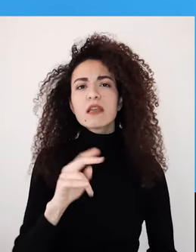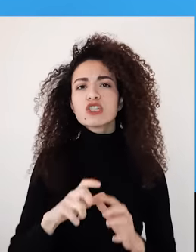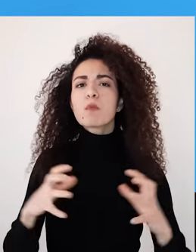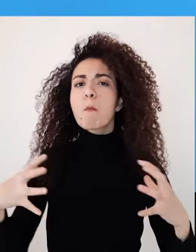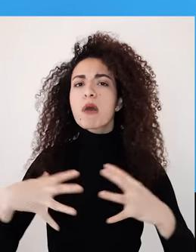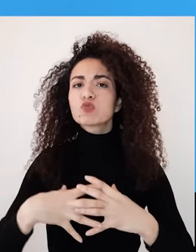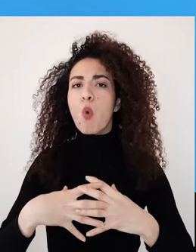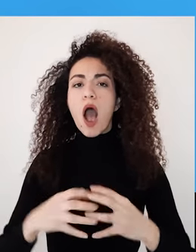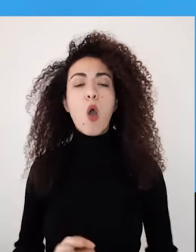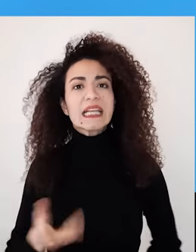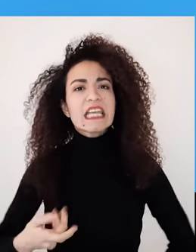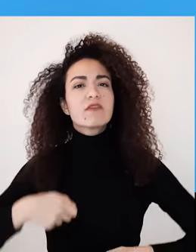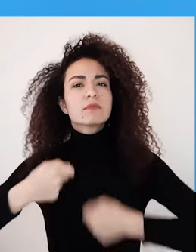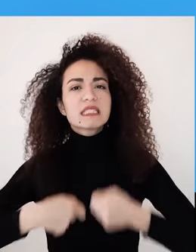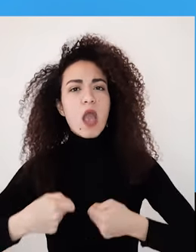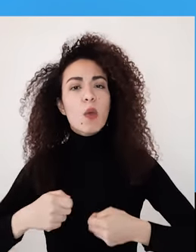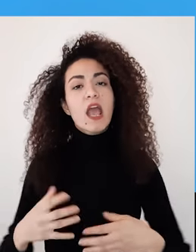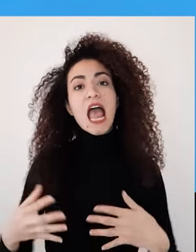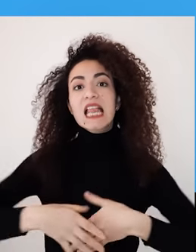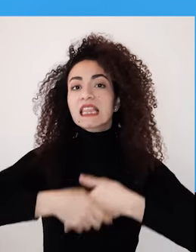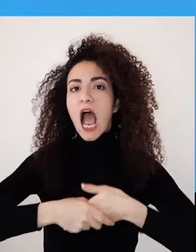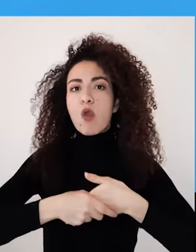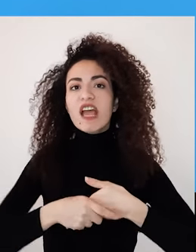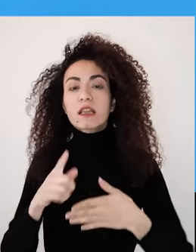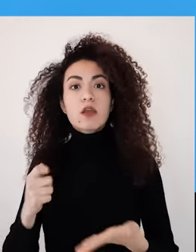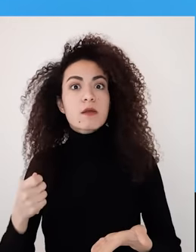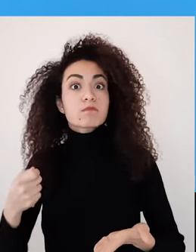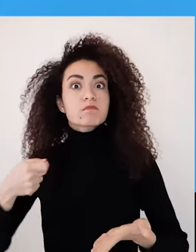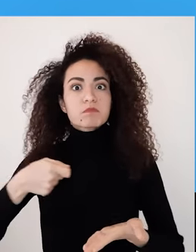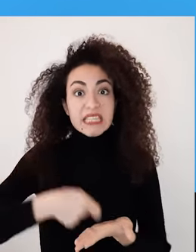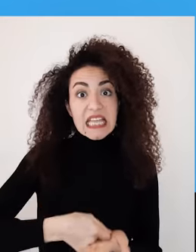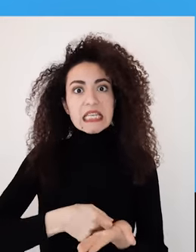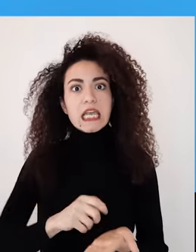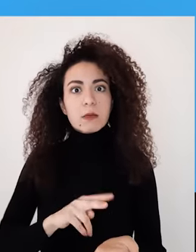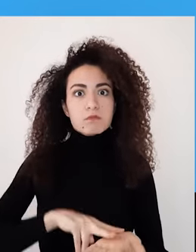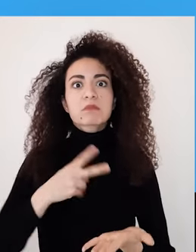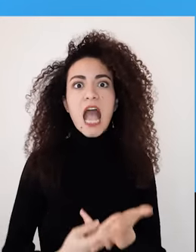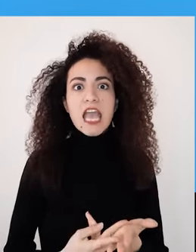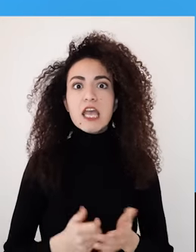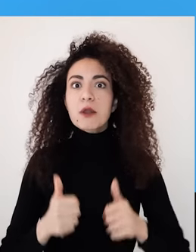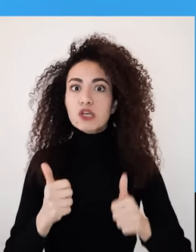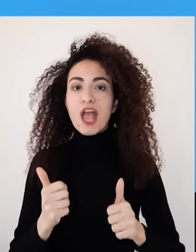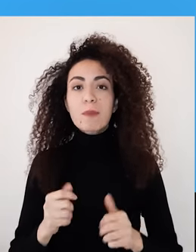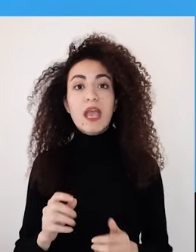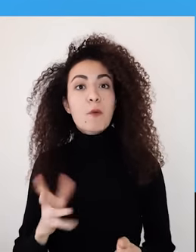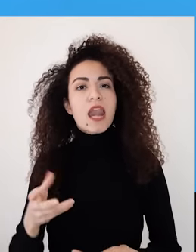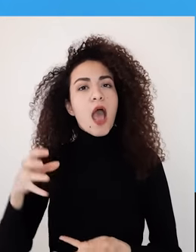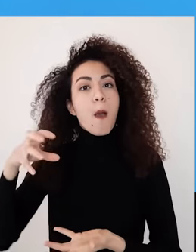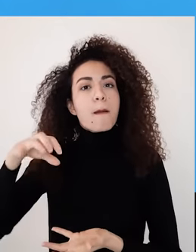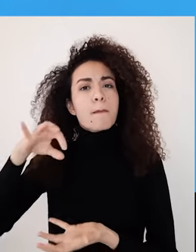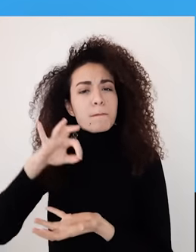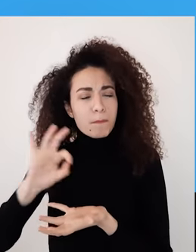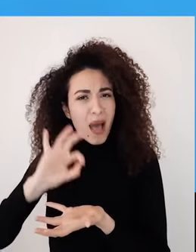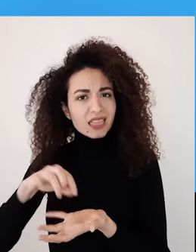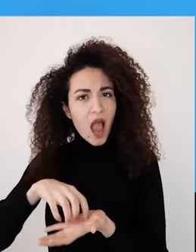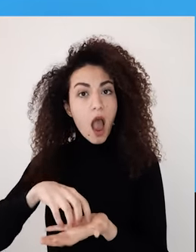الجماعية وكيفية بناء تحالفات ممكن تحدث فرق إيجابي على مستويات بالطال البعد المحلي،